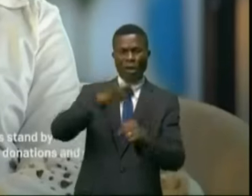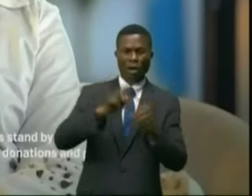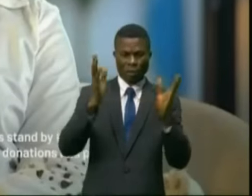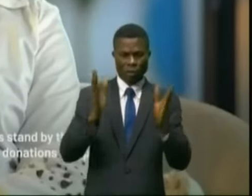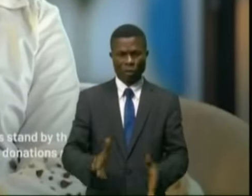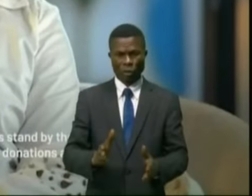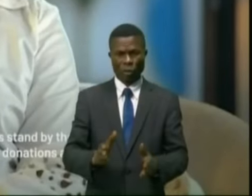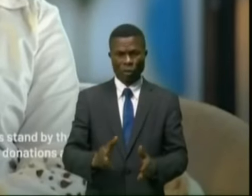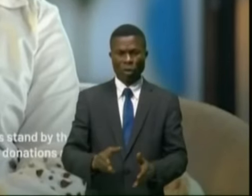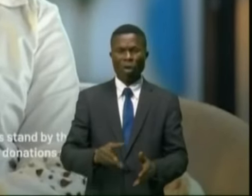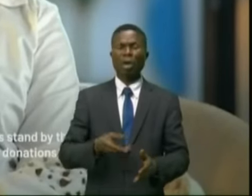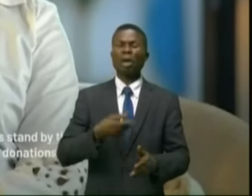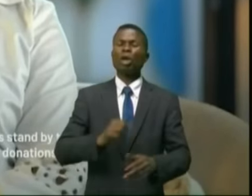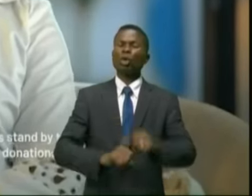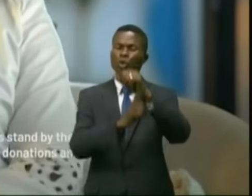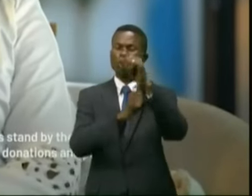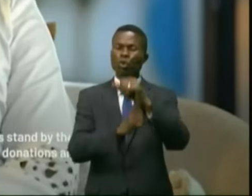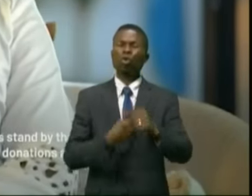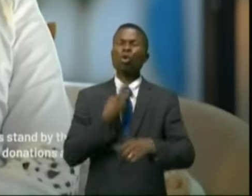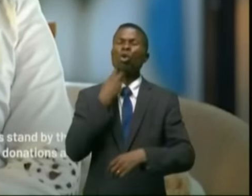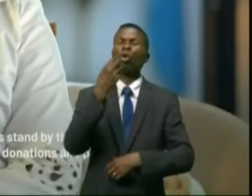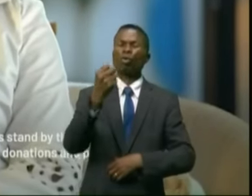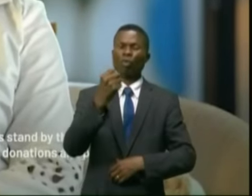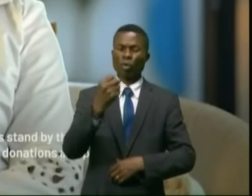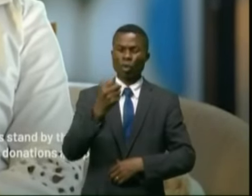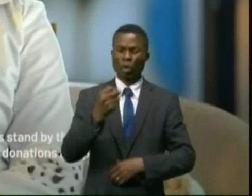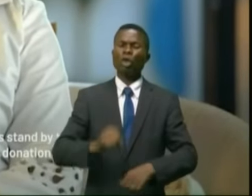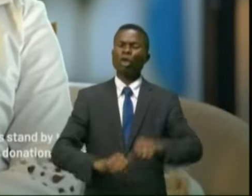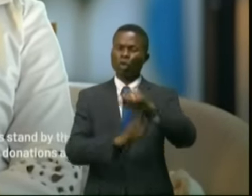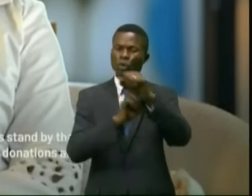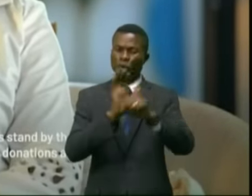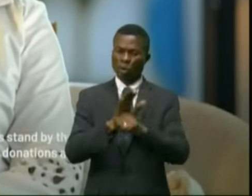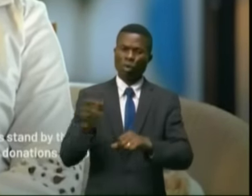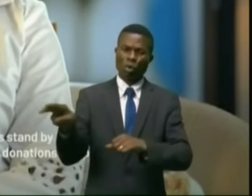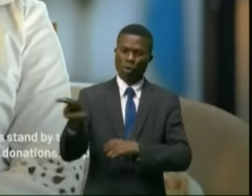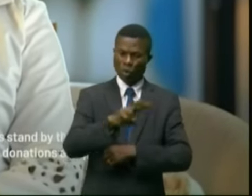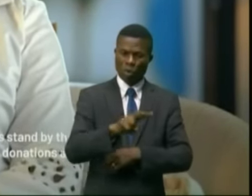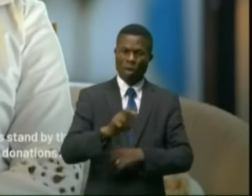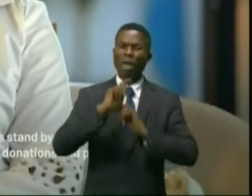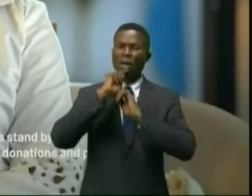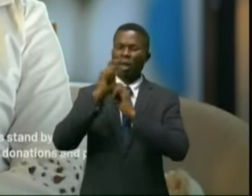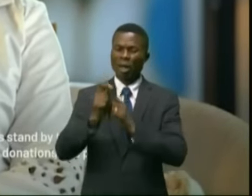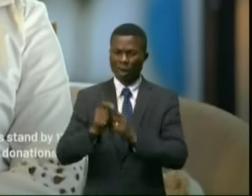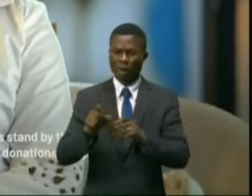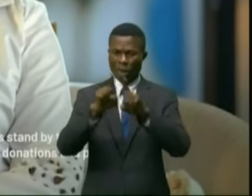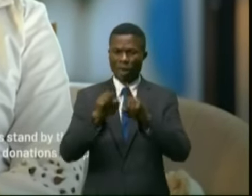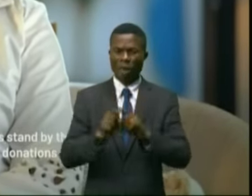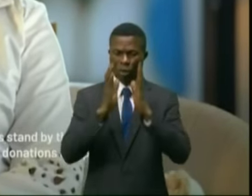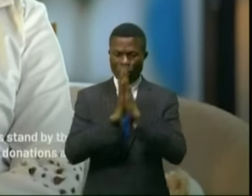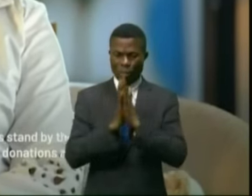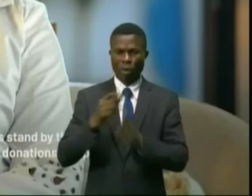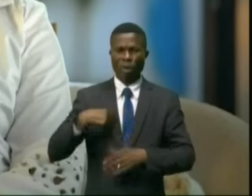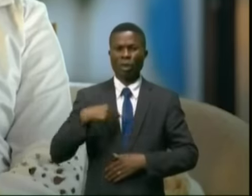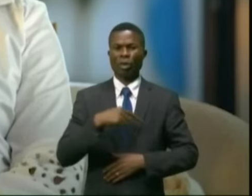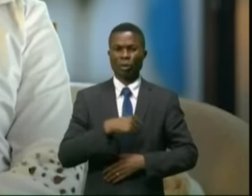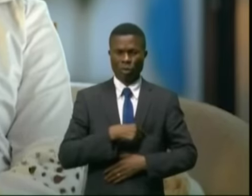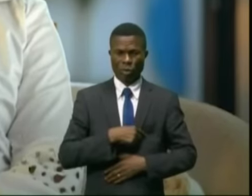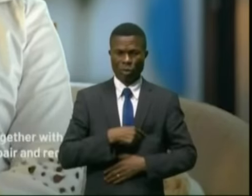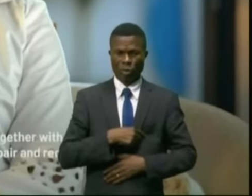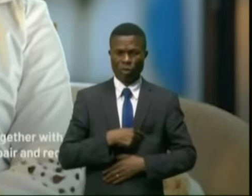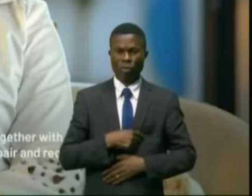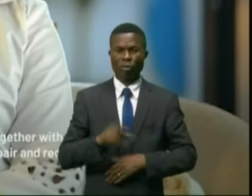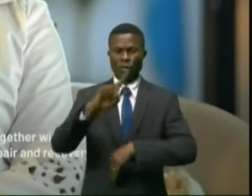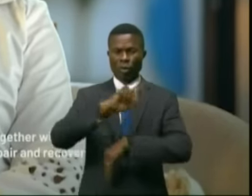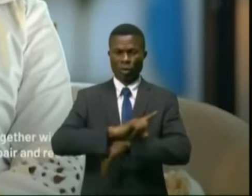Portons haut leur voix et apportons-leur notre soutien par nos dons ainsi que nos prières. A l